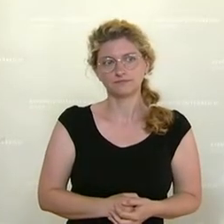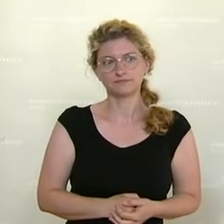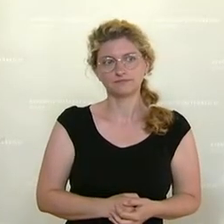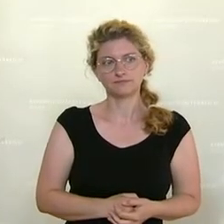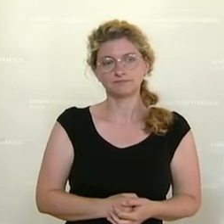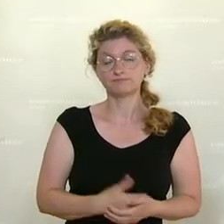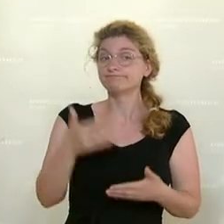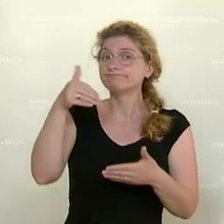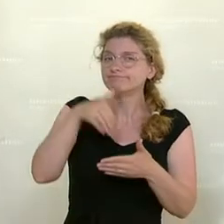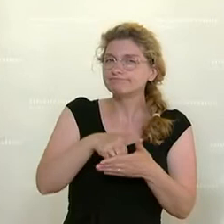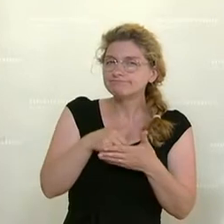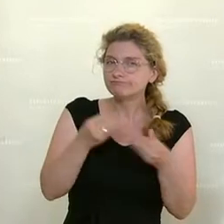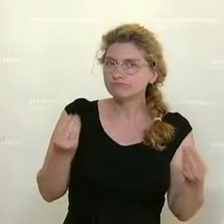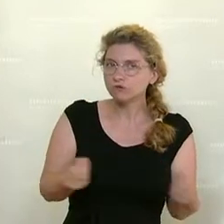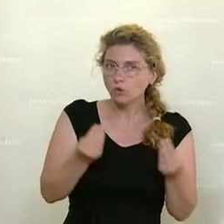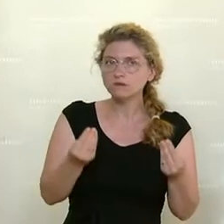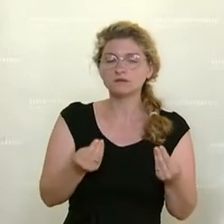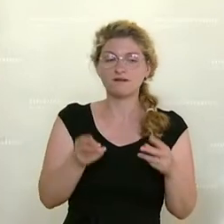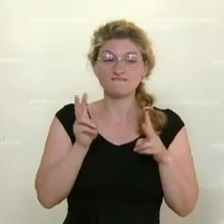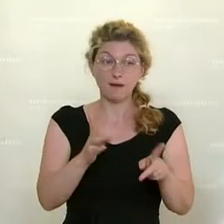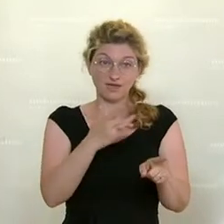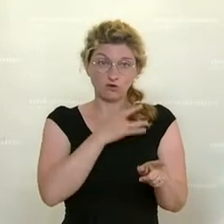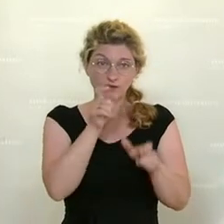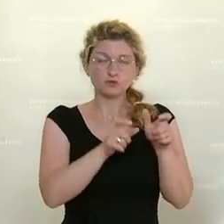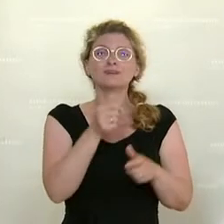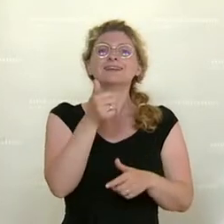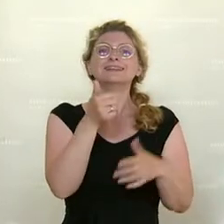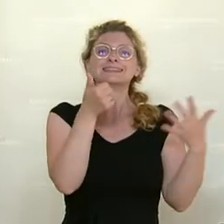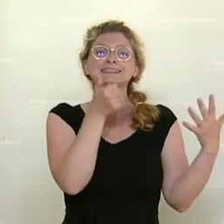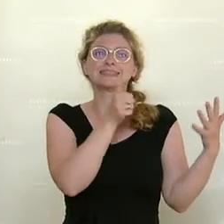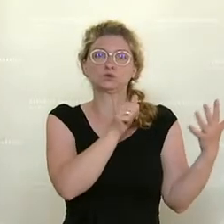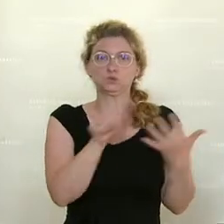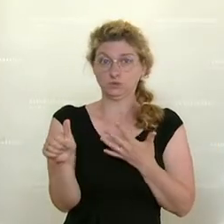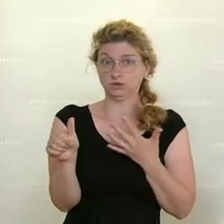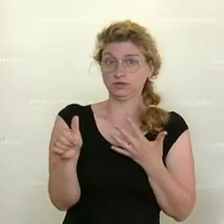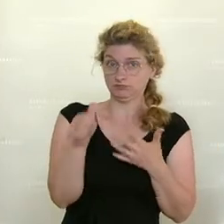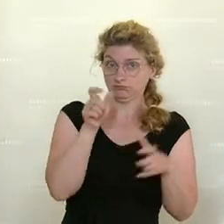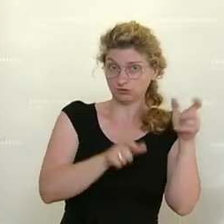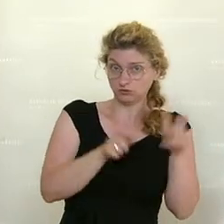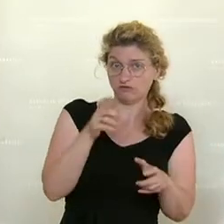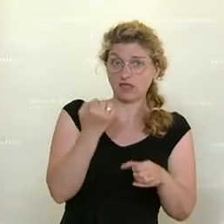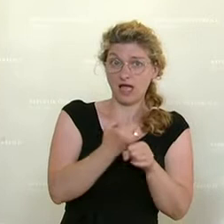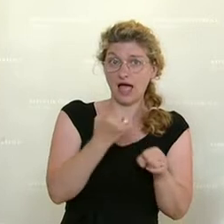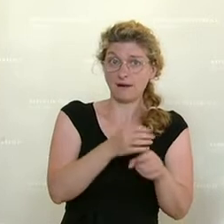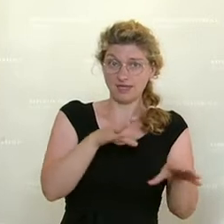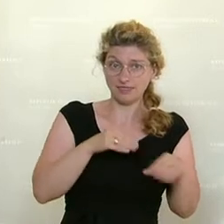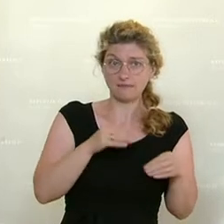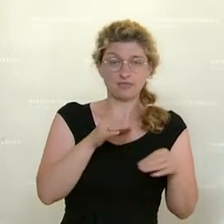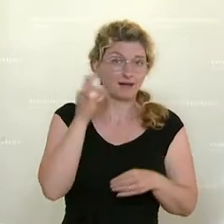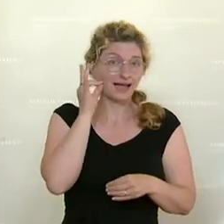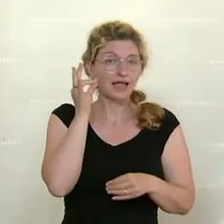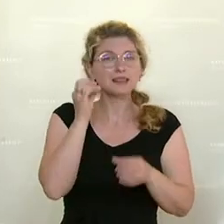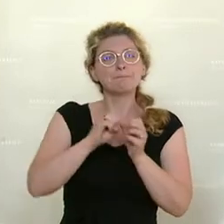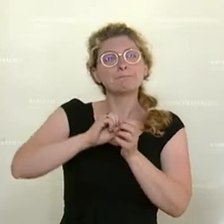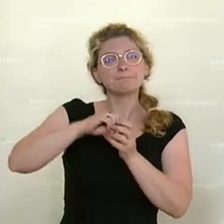Es geht in Wirklichkeit um 600 Betroffene, geht um 600 Arbeitnehmerinnen und Arbeitnehmer, geht um 600 Bergleute, meine